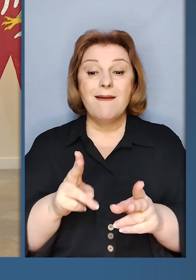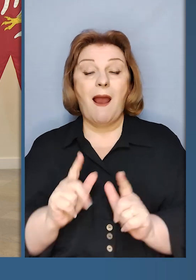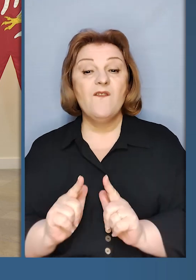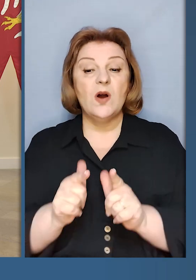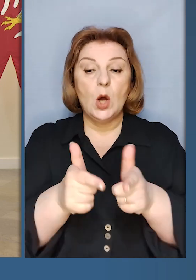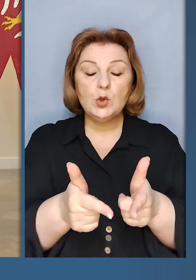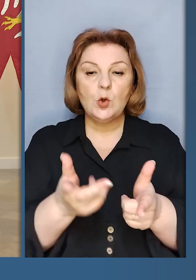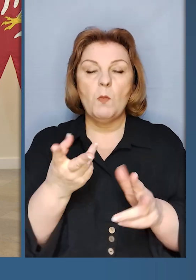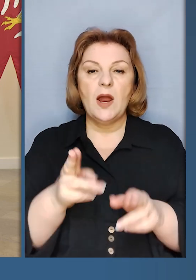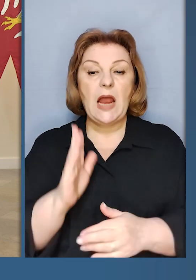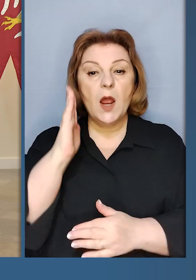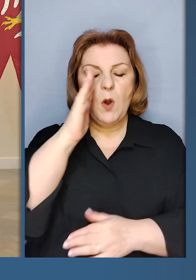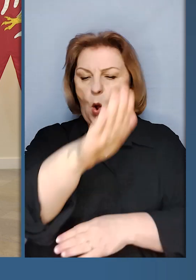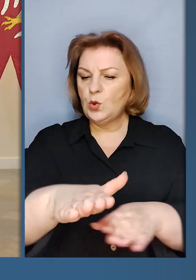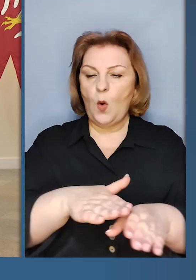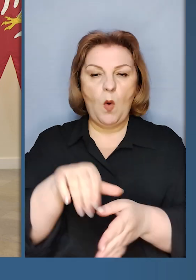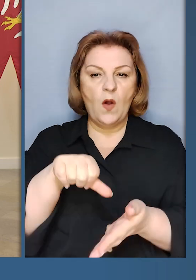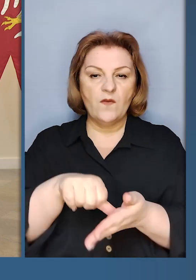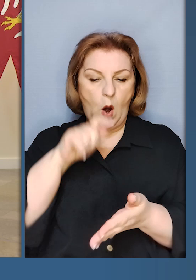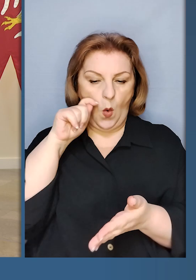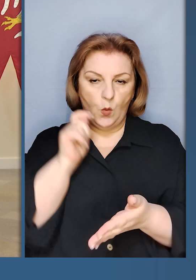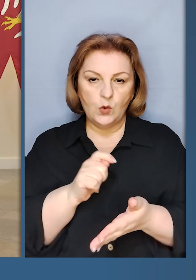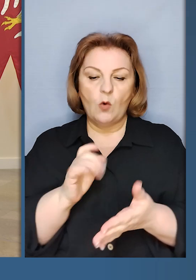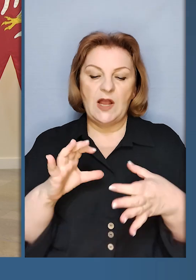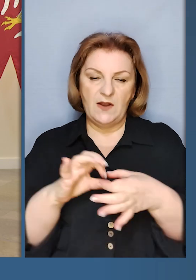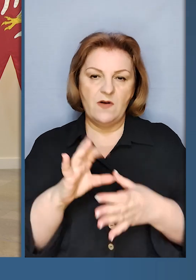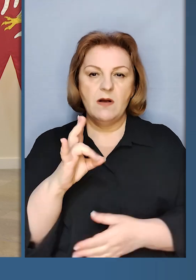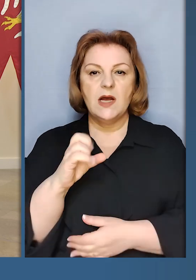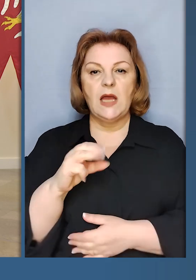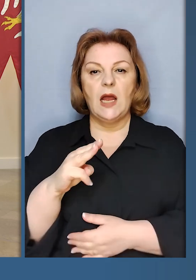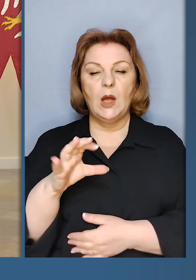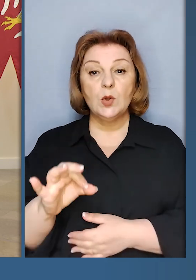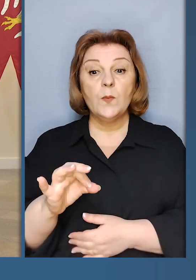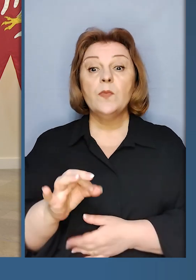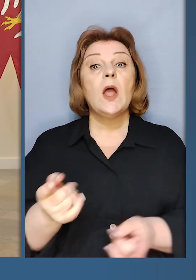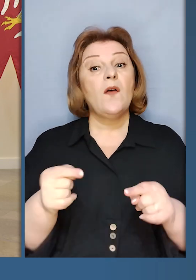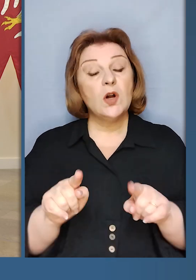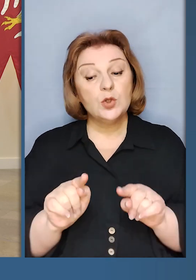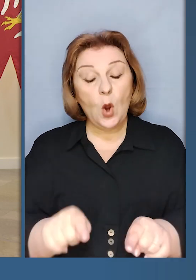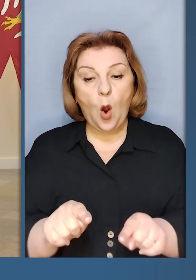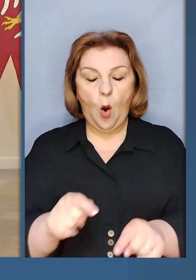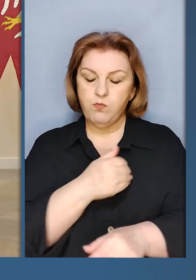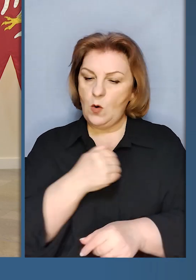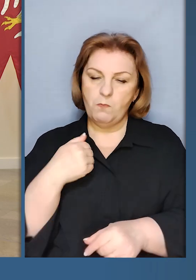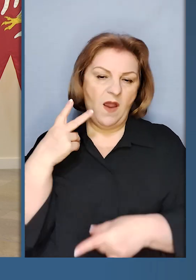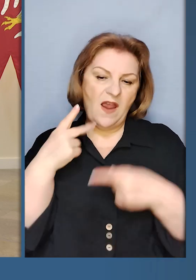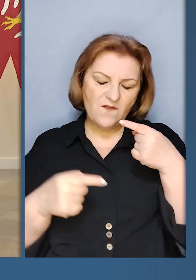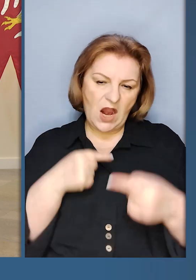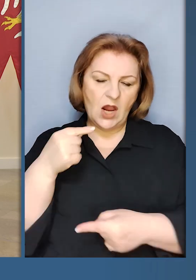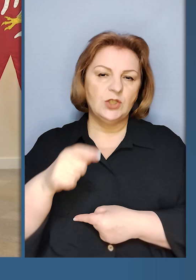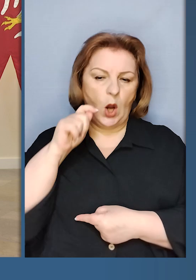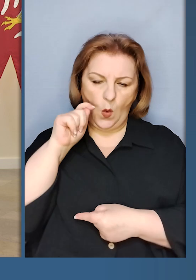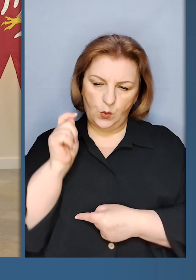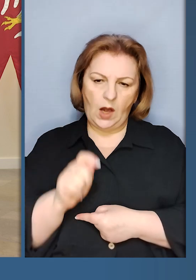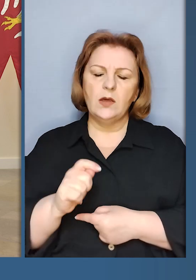вступ, повторюю, вступ для майбутнього повного членства України в НАТО, в чому Польща весь час Україну